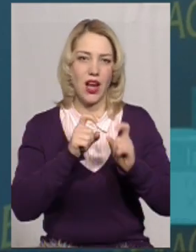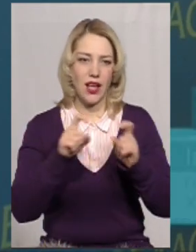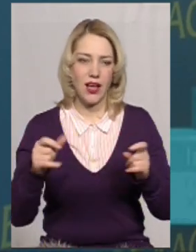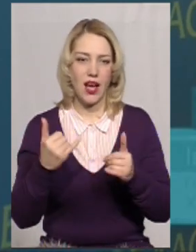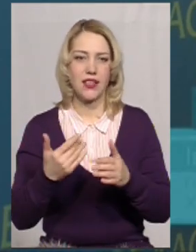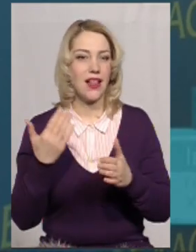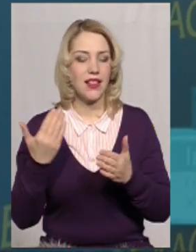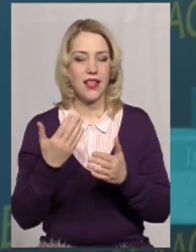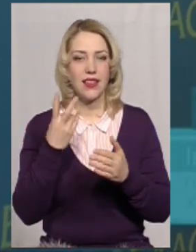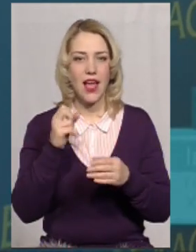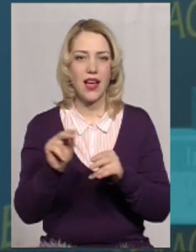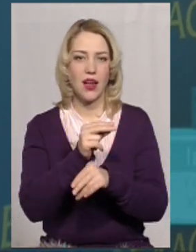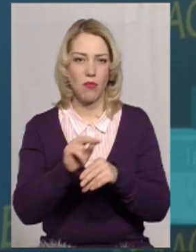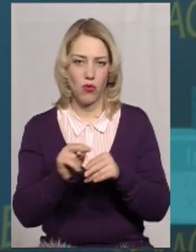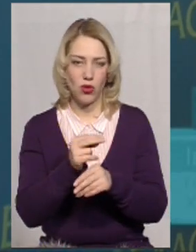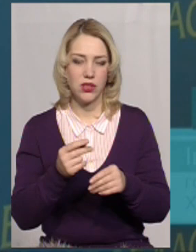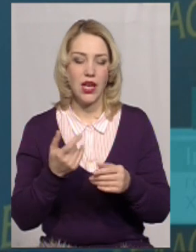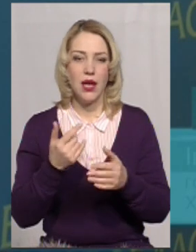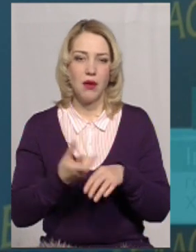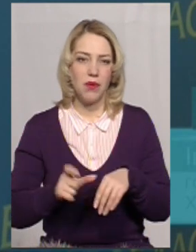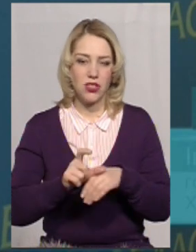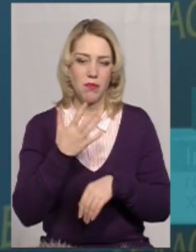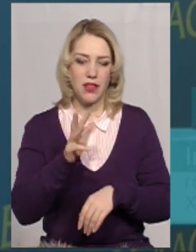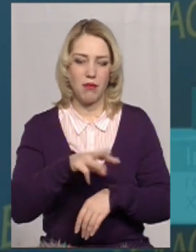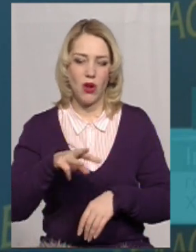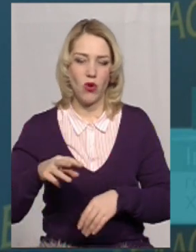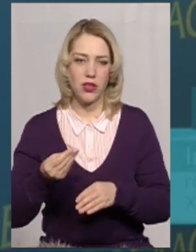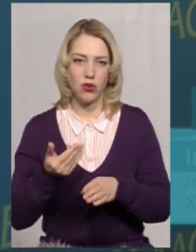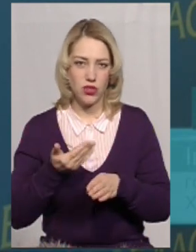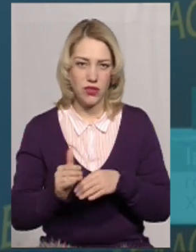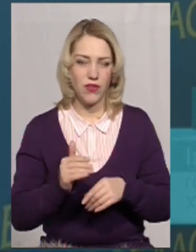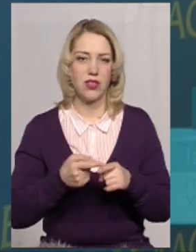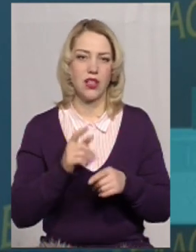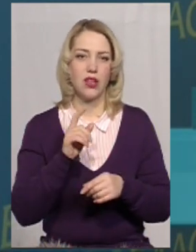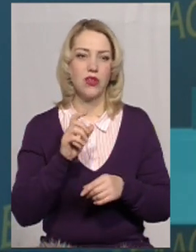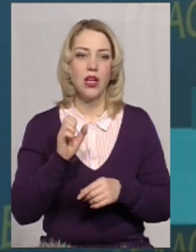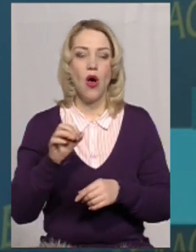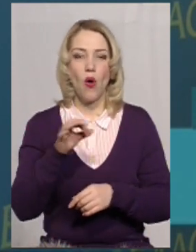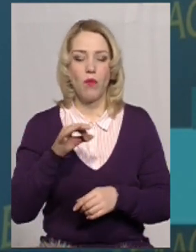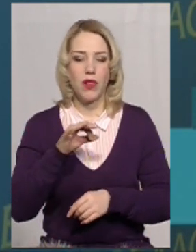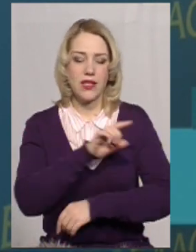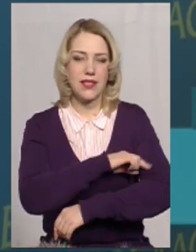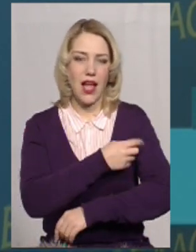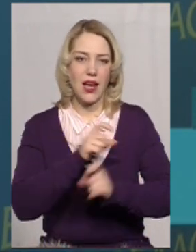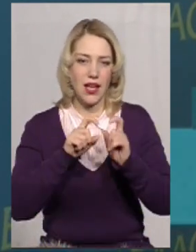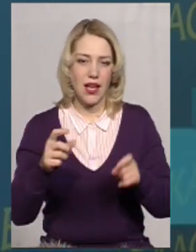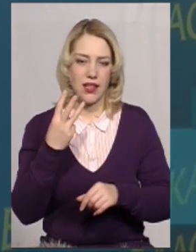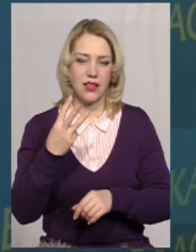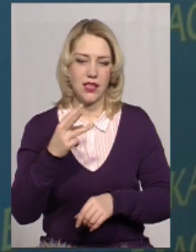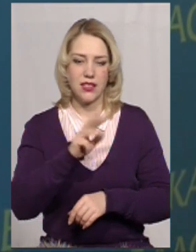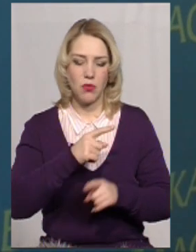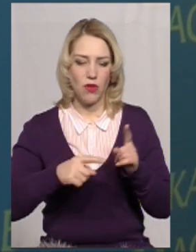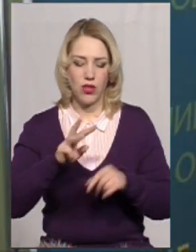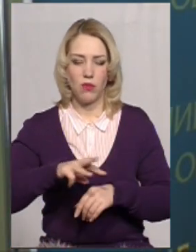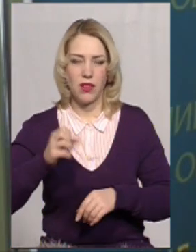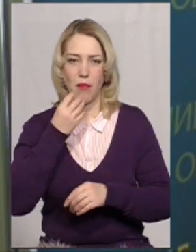нове будівництво, а на капітальний ремонт, знову більше 5 мільйонів виділено. На обласну лікарню, яка знаходиться в дому, знаходиться 3,5 тільки